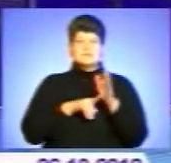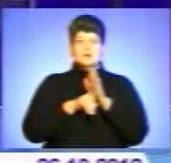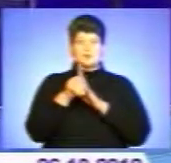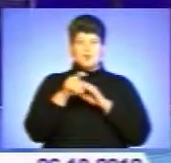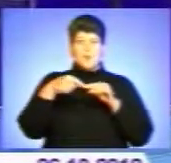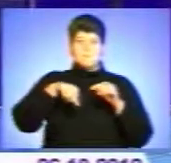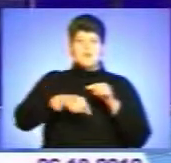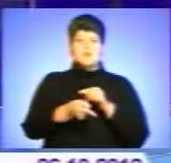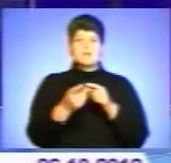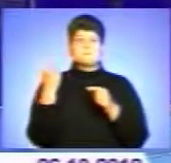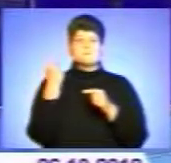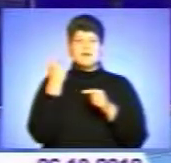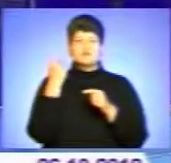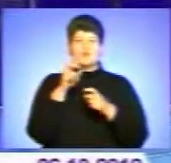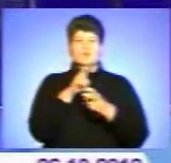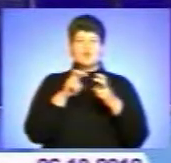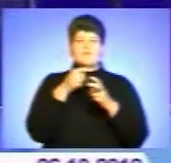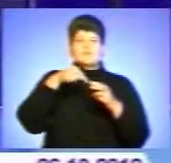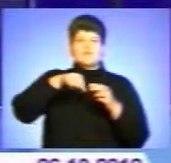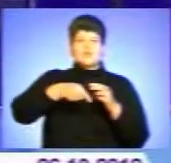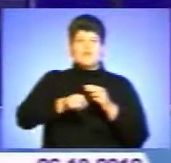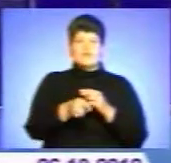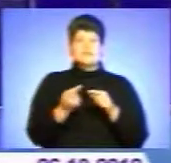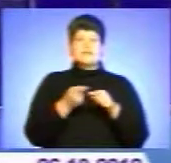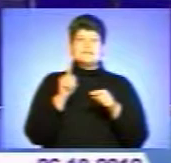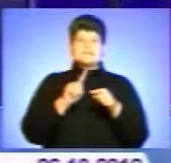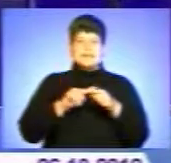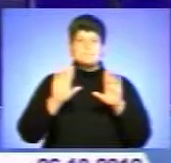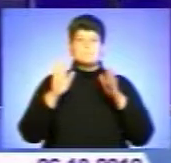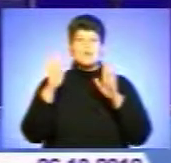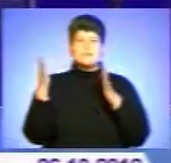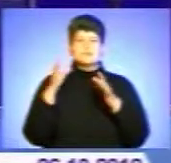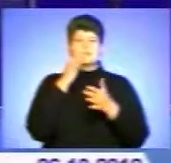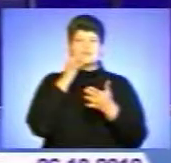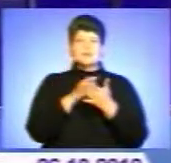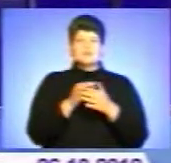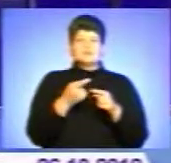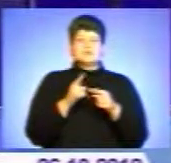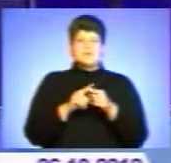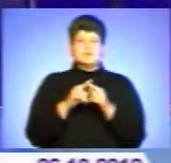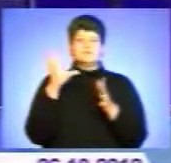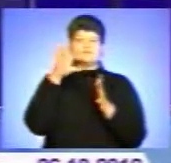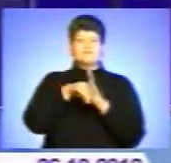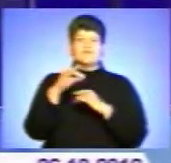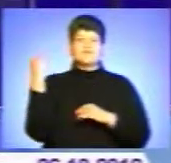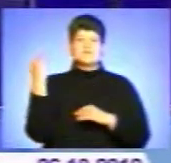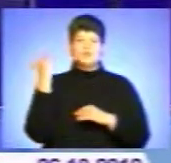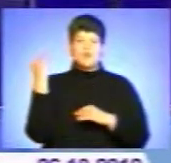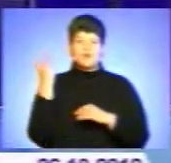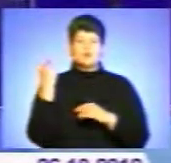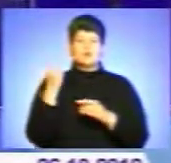пошукової свердловини. Цей момент фахівці вже охрестили історичним. Поцікавився роботою Турбоатому, одного з провідних